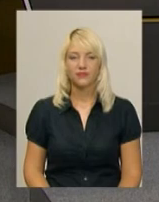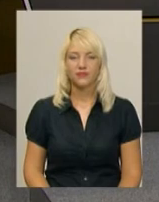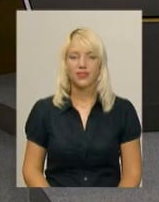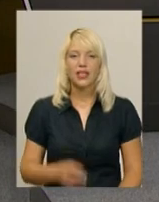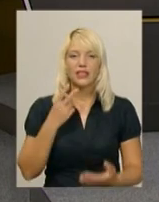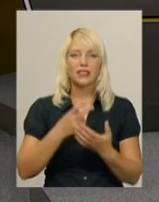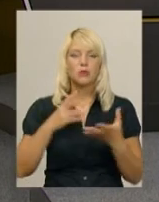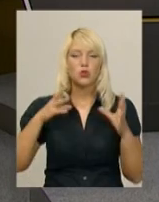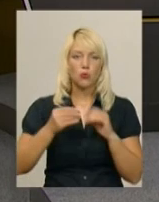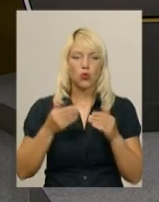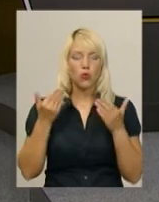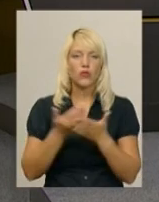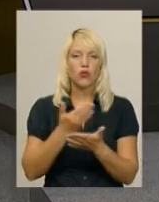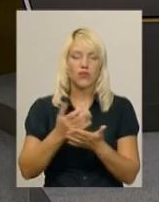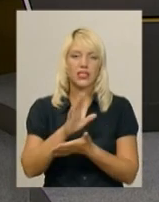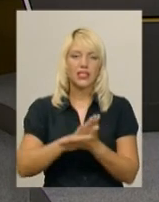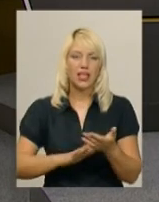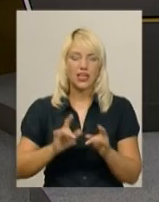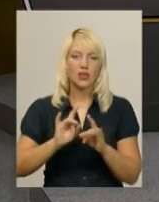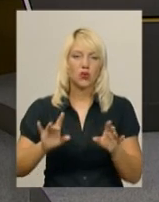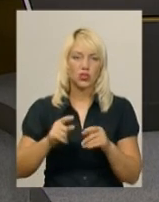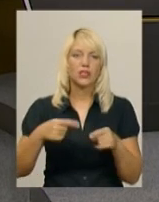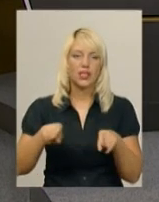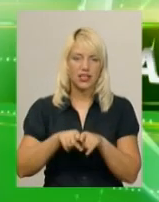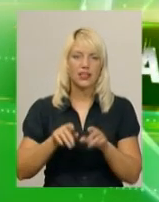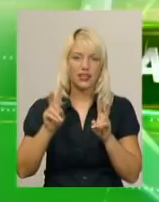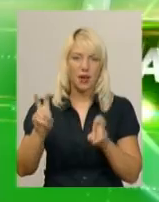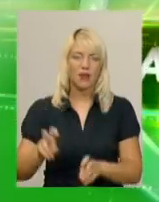Ви дивитесь підсумковий випуск новин і далі коротко про такі теми.